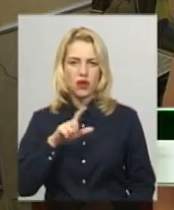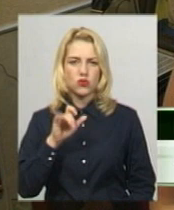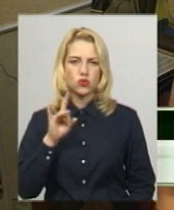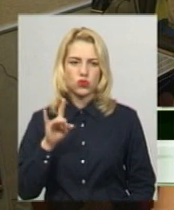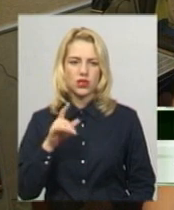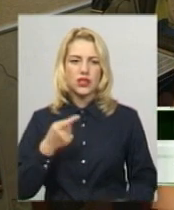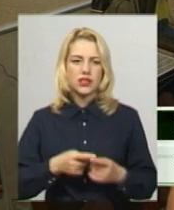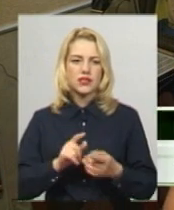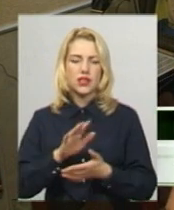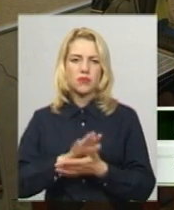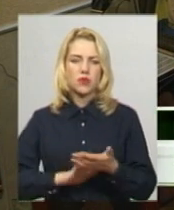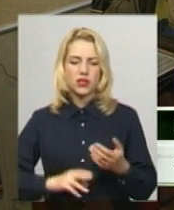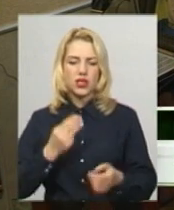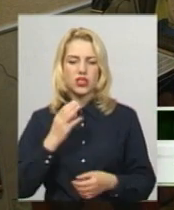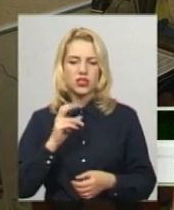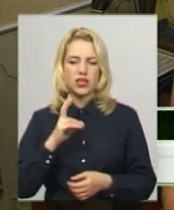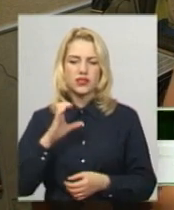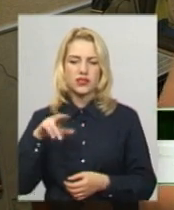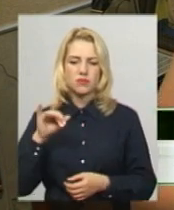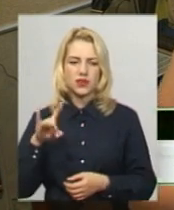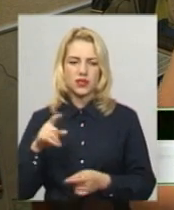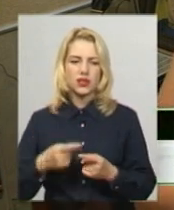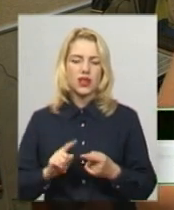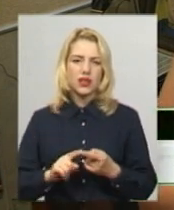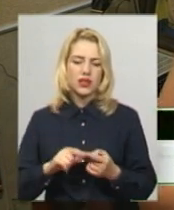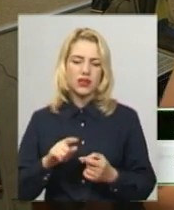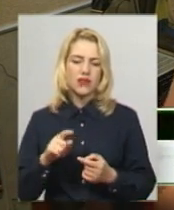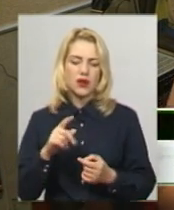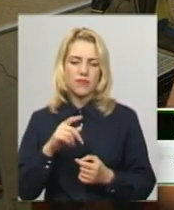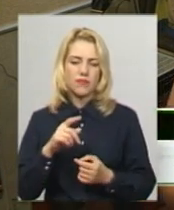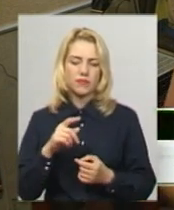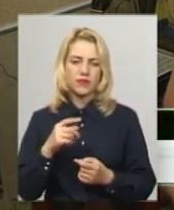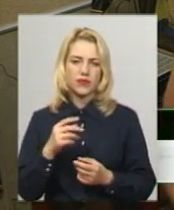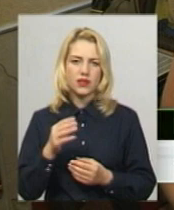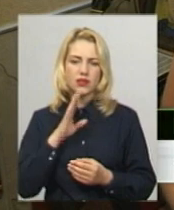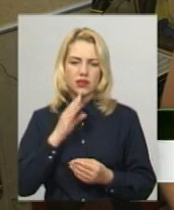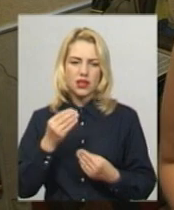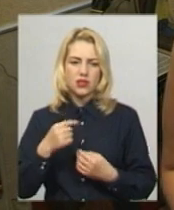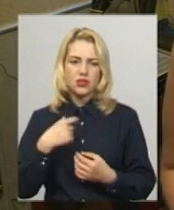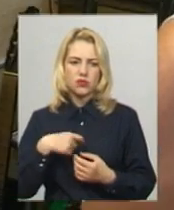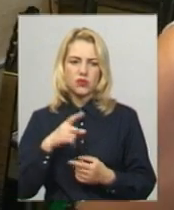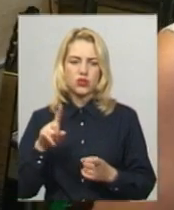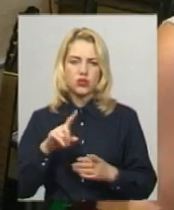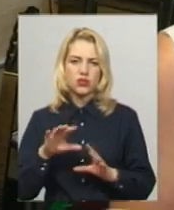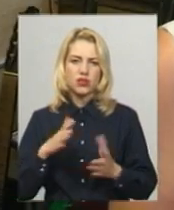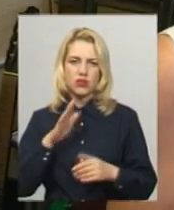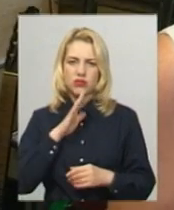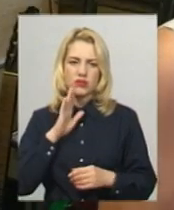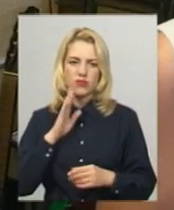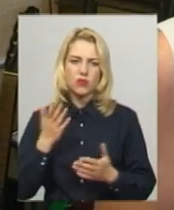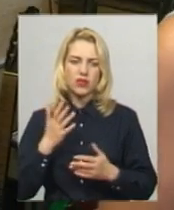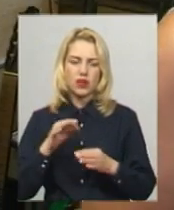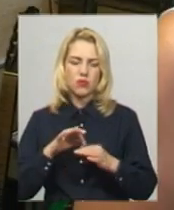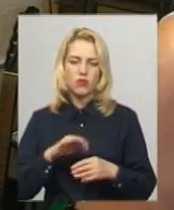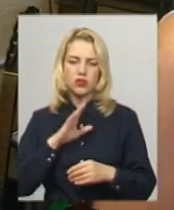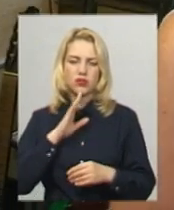шекспірівською Ромеою Джулієти. Вона просто задала собі один раз питання, що сталося з матір'ю? Як поводить себе